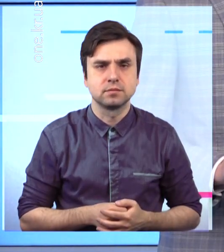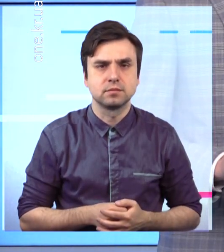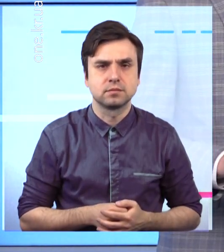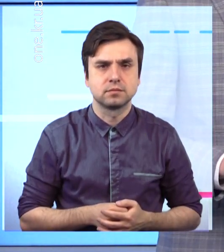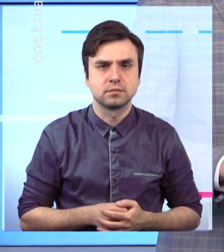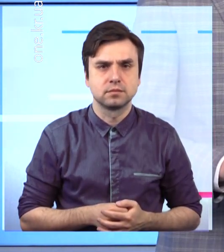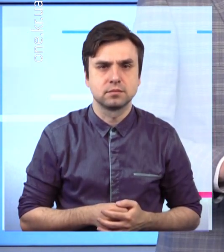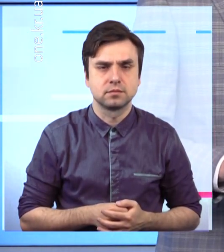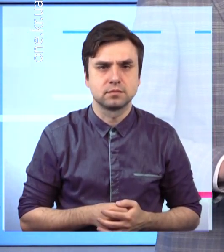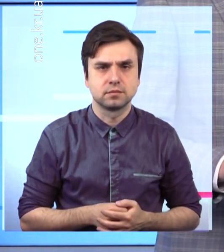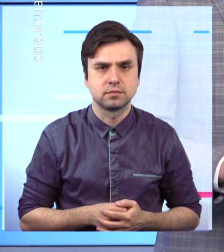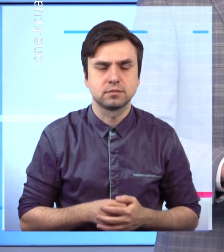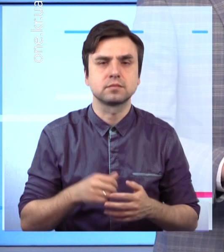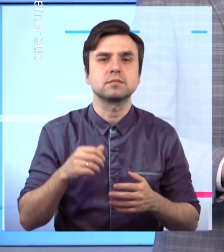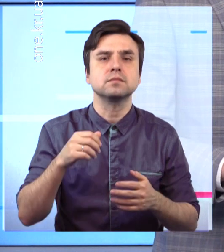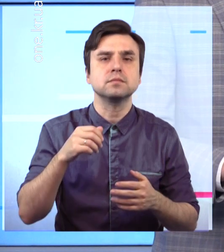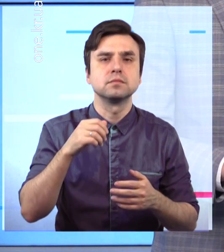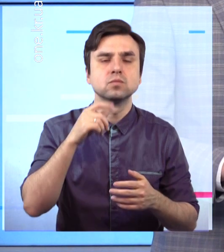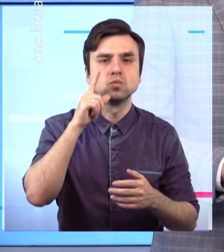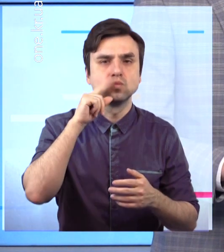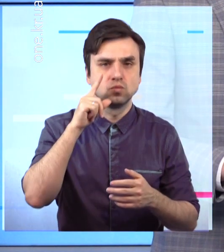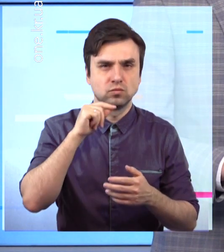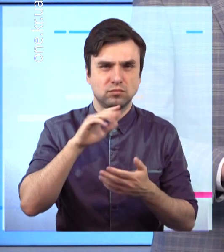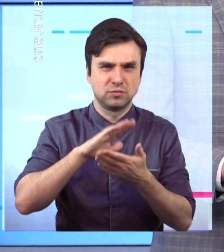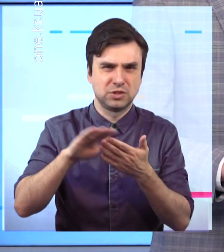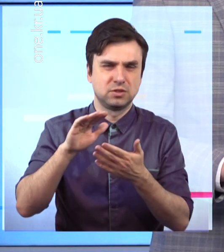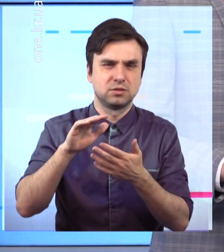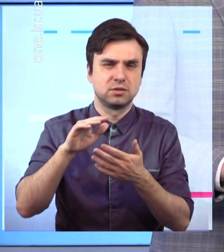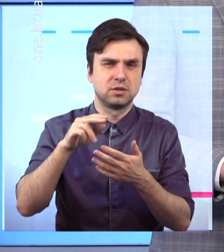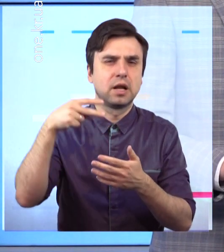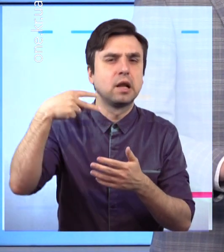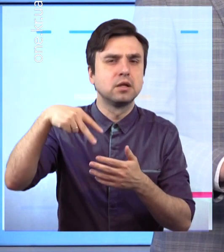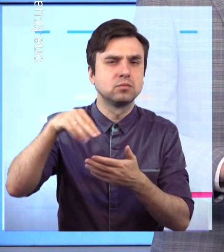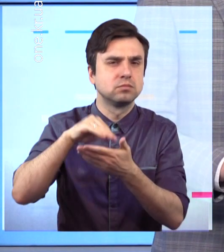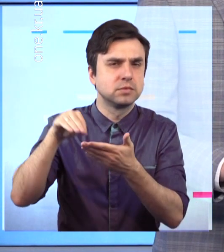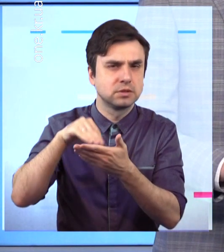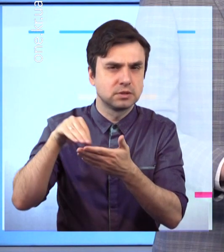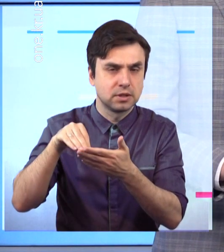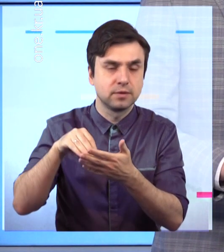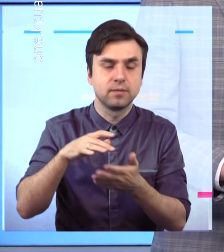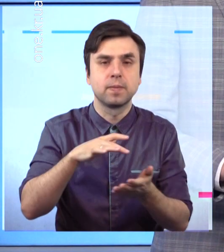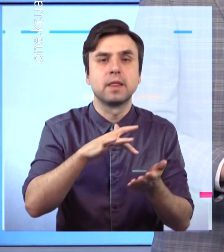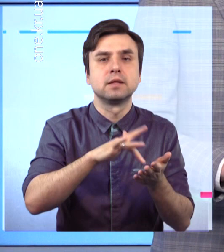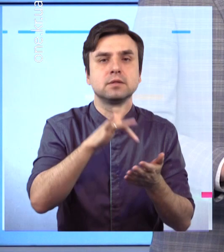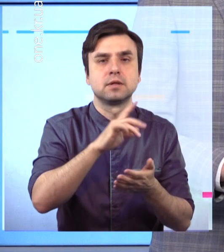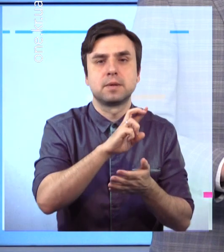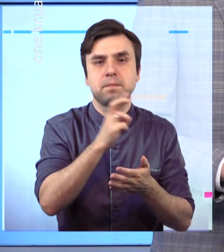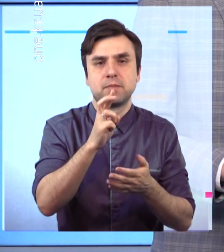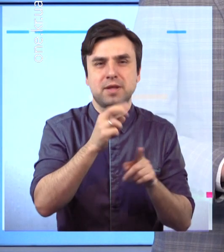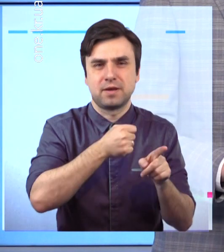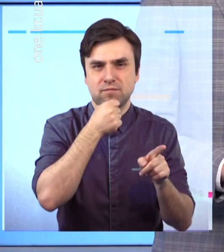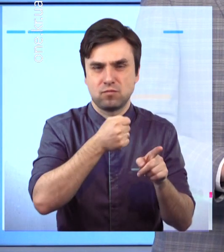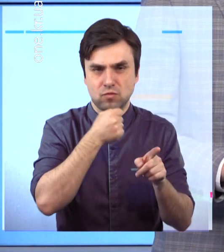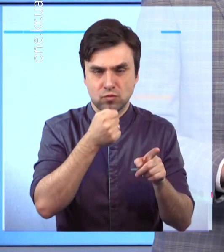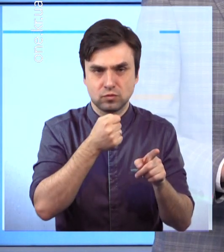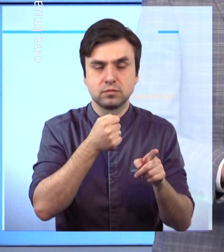Літературна вітальня з Григорієм Туренком. У стінах міської центральної бібліотеки для дорослих презентували нову книгу криворізького письменника